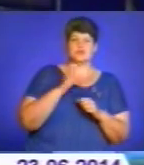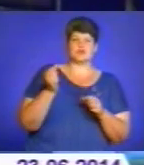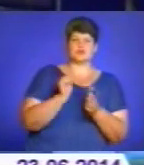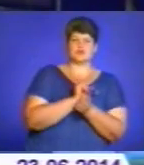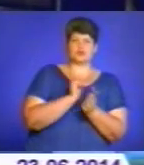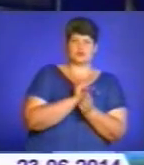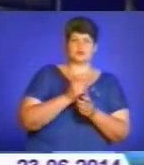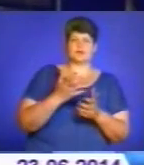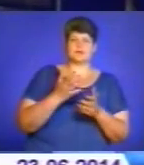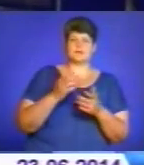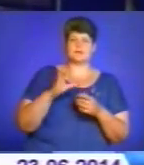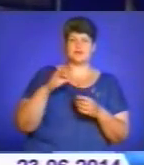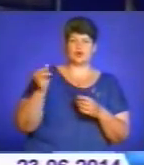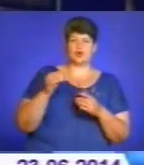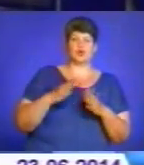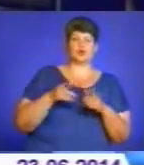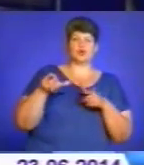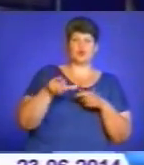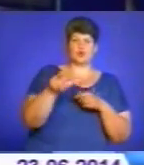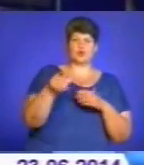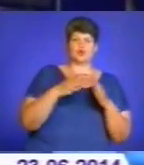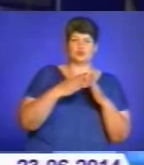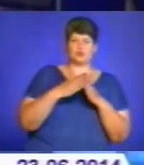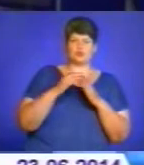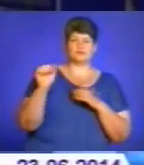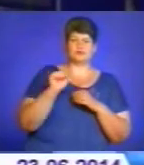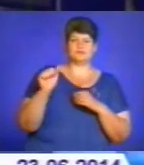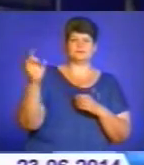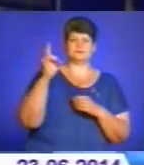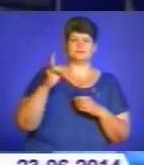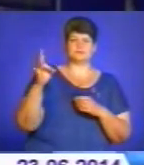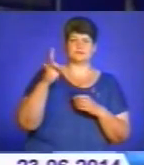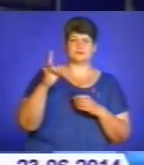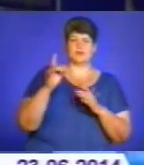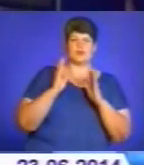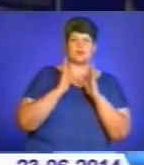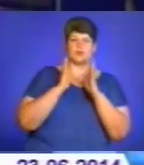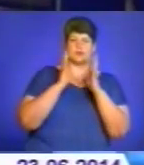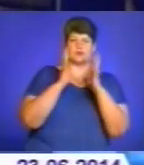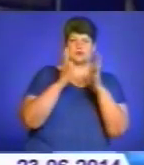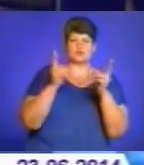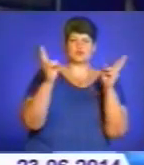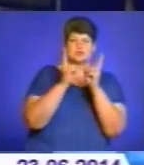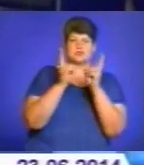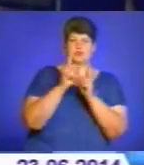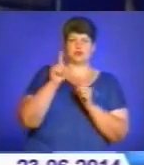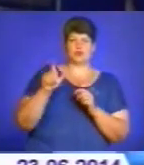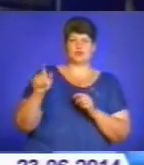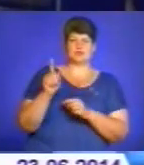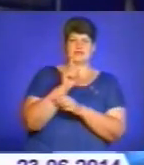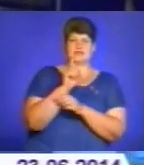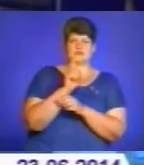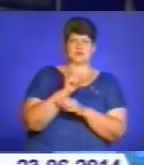сил України. Дорогою додому у село Залав'я Теребовлянського району Колуму автівок зустрічали люди зі свічками край